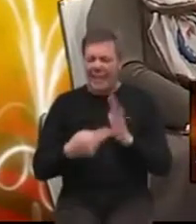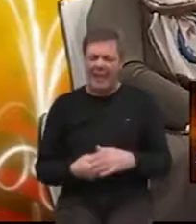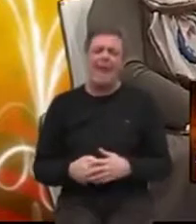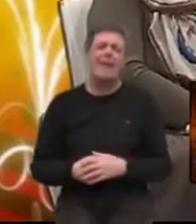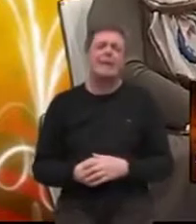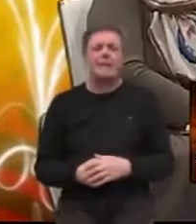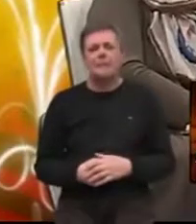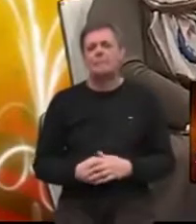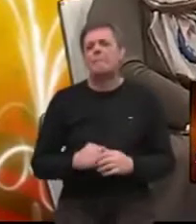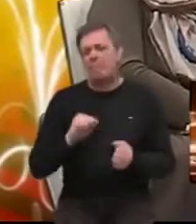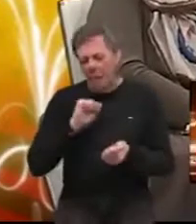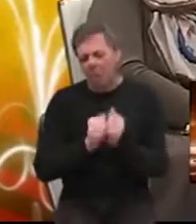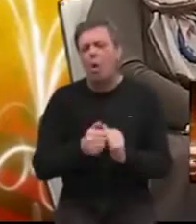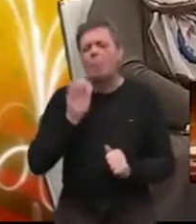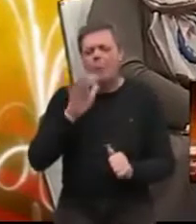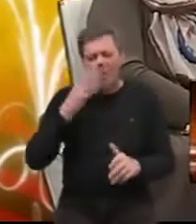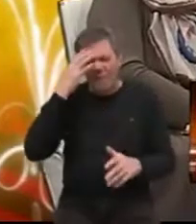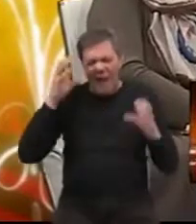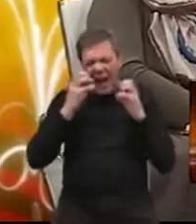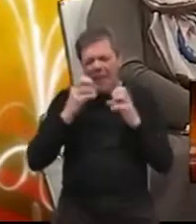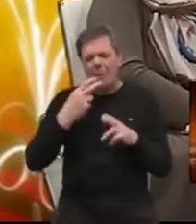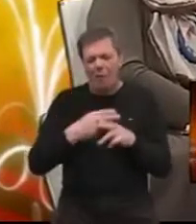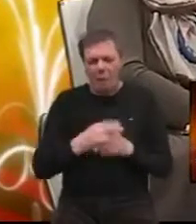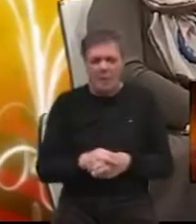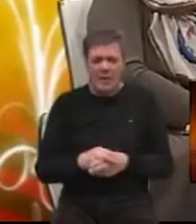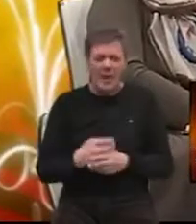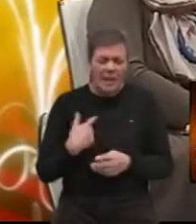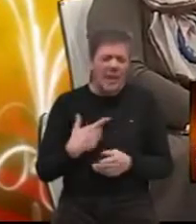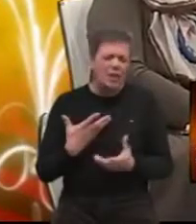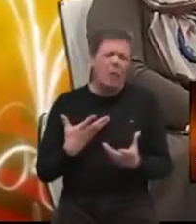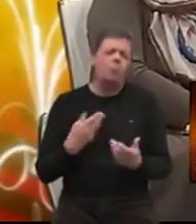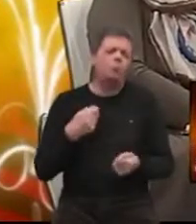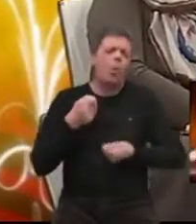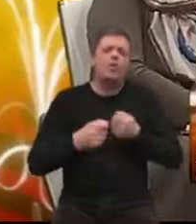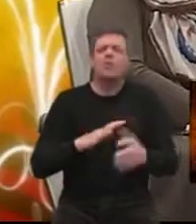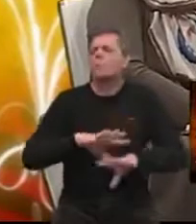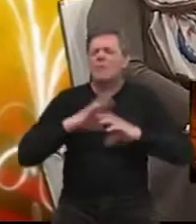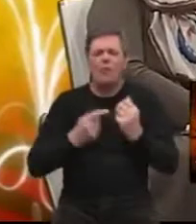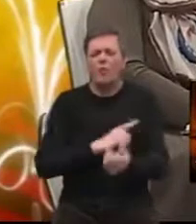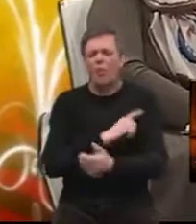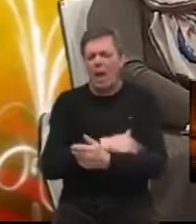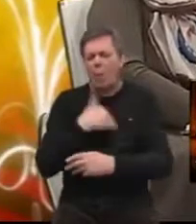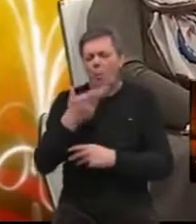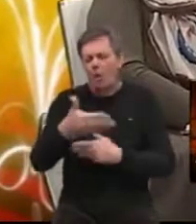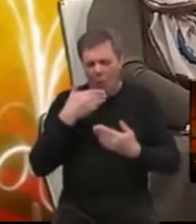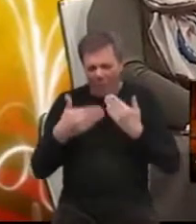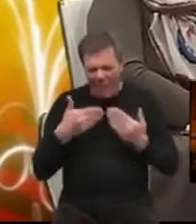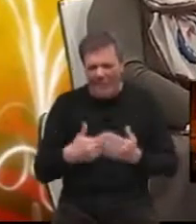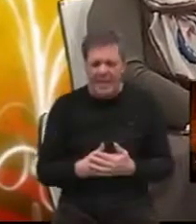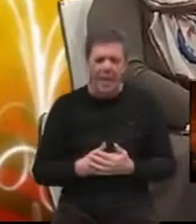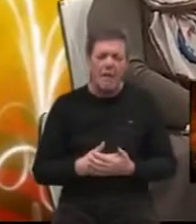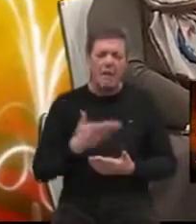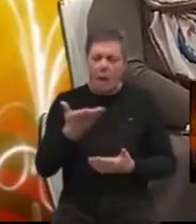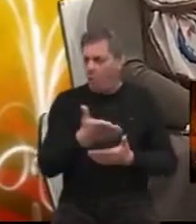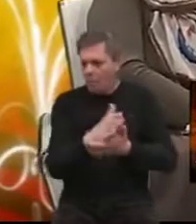za boru protiv Altsheimerove bolesti. I morat ćemo sad stvarno uložiti sve svoje snage poslije ove konferencije da on